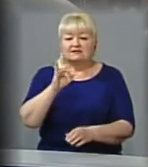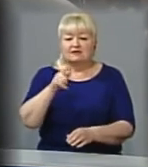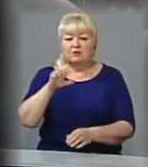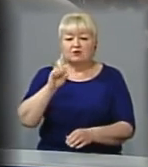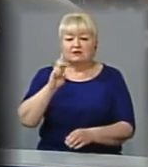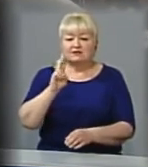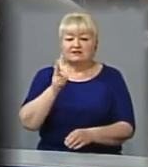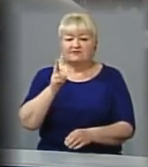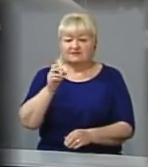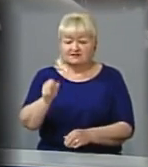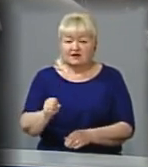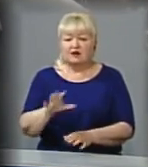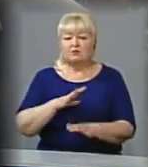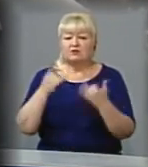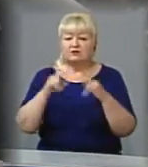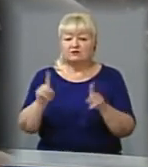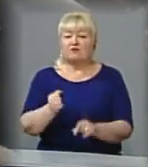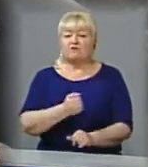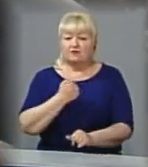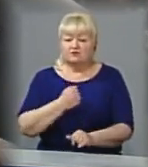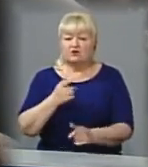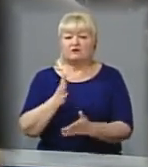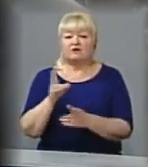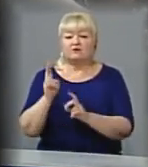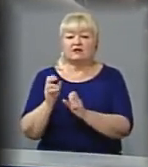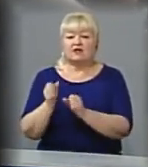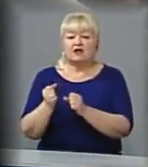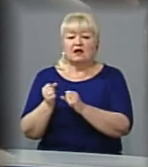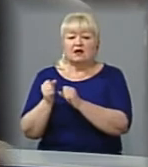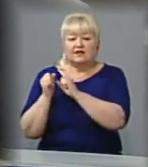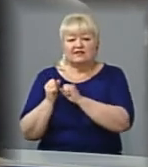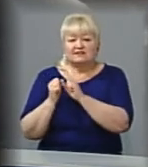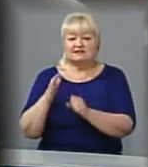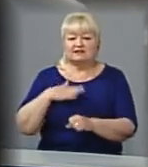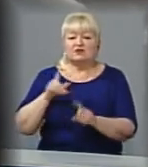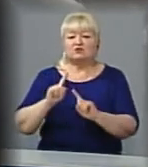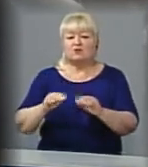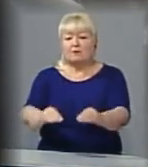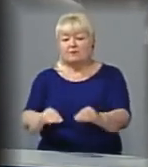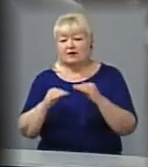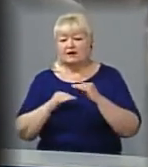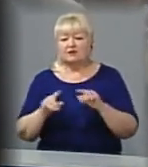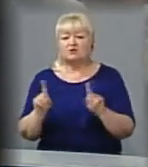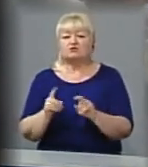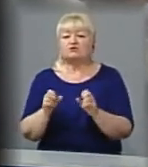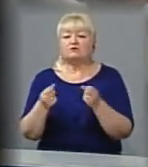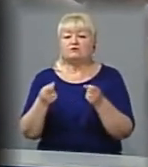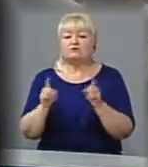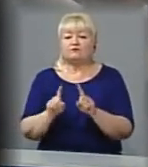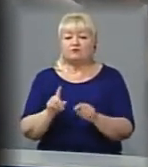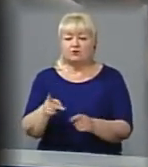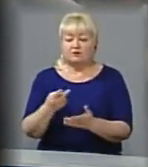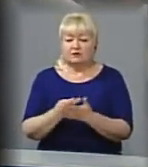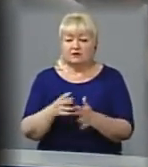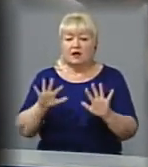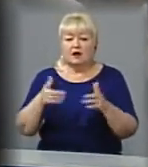Не було дуже дивно, що ніби військові були, але вони на собі несли, хто пиринок, все те, в чому вони жили. Але потім